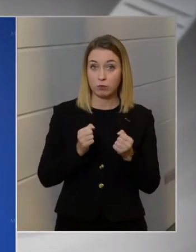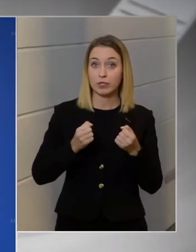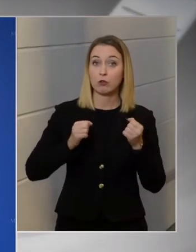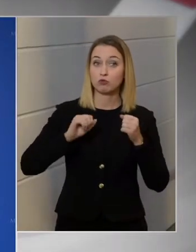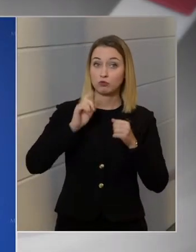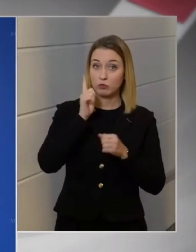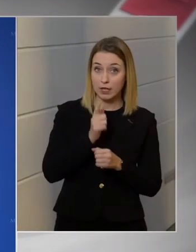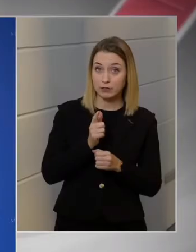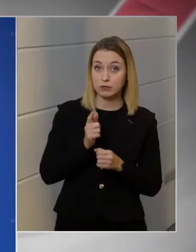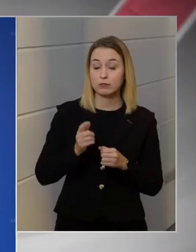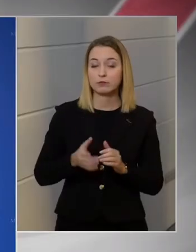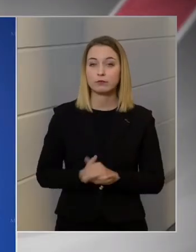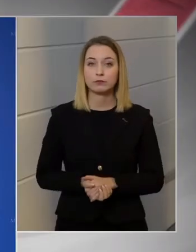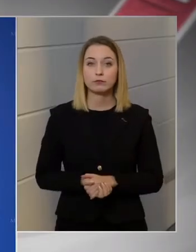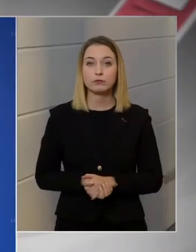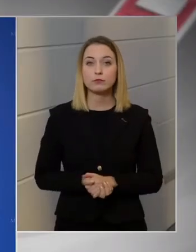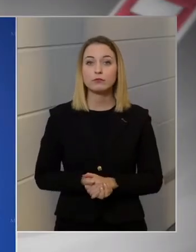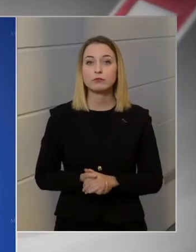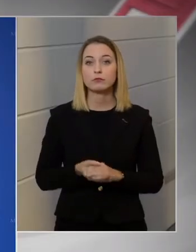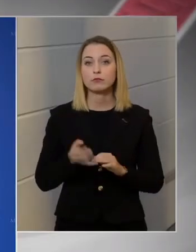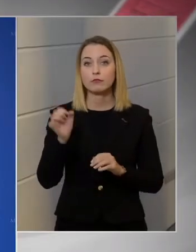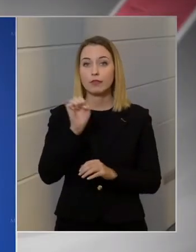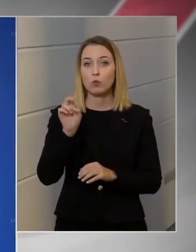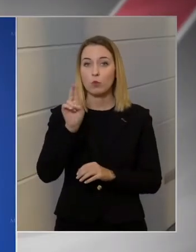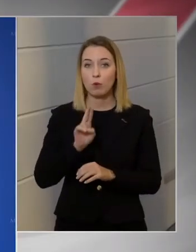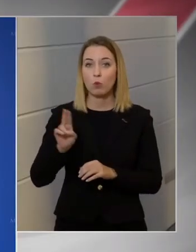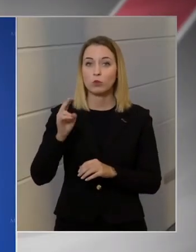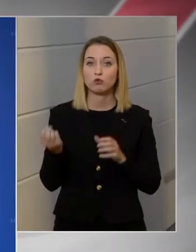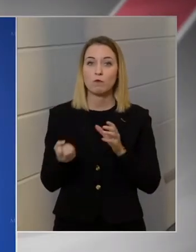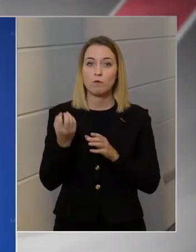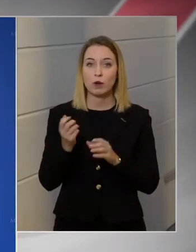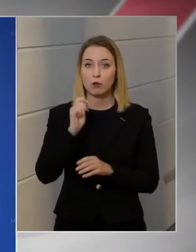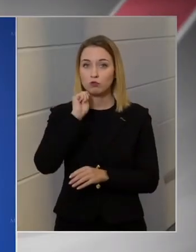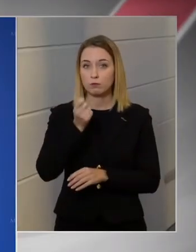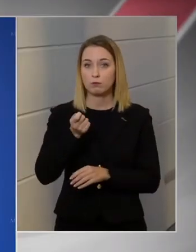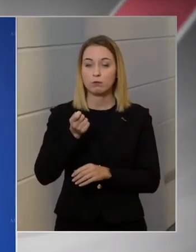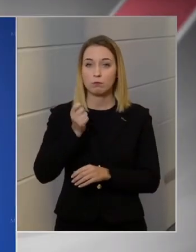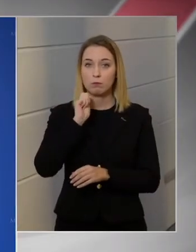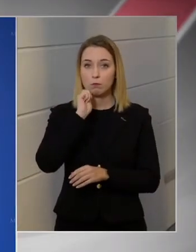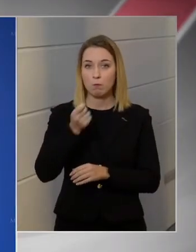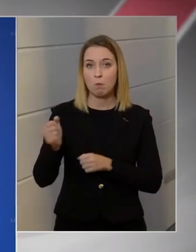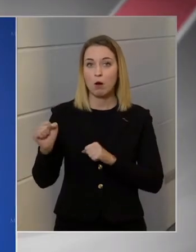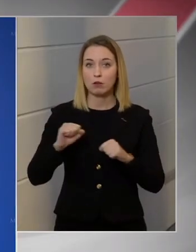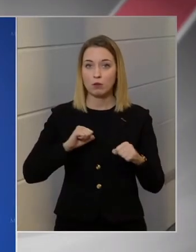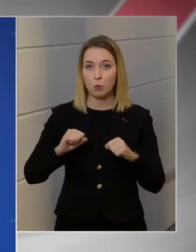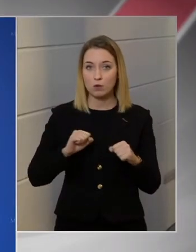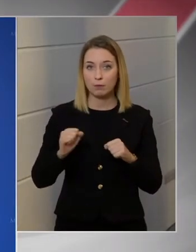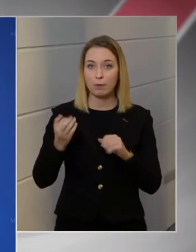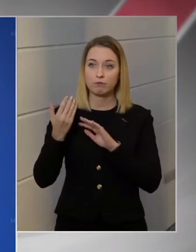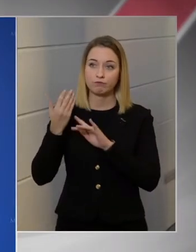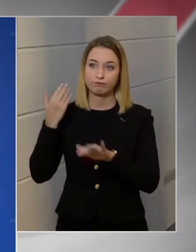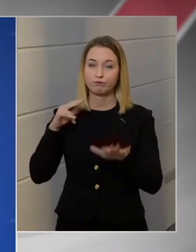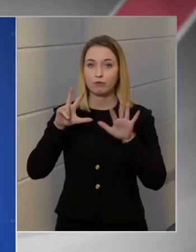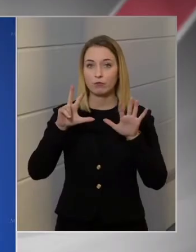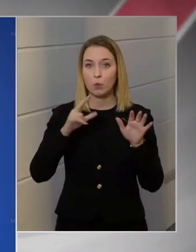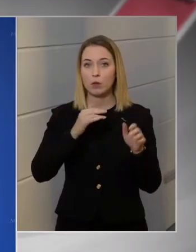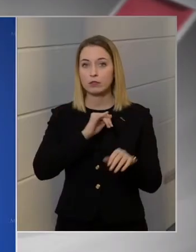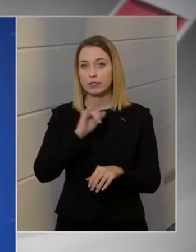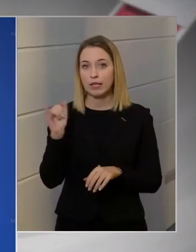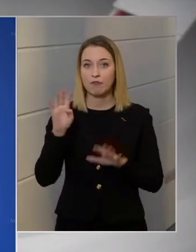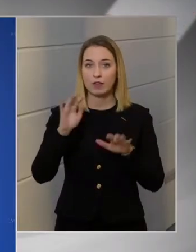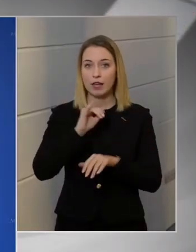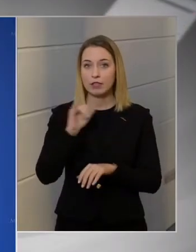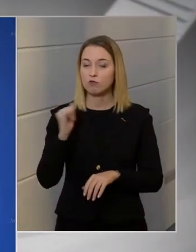jelentőség azért nincs, mert az Európai Uniós forrásokat a magyar kormány az elmúlt nyolc évben is, vagy kilenc évben is mindig